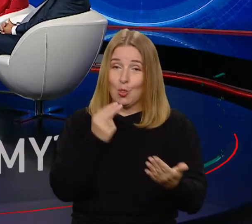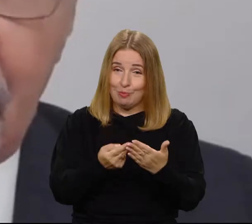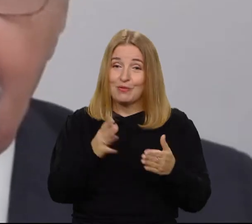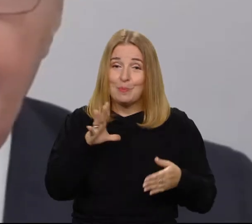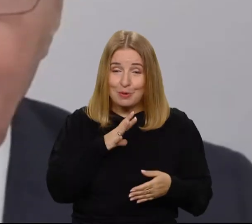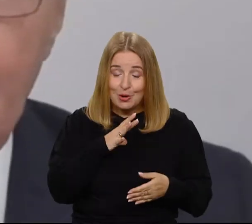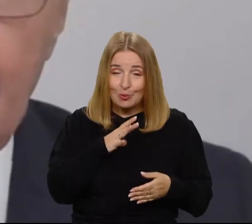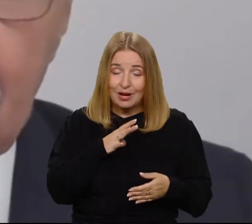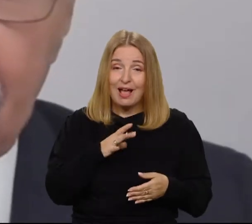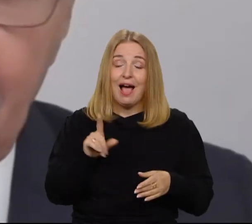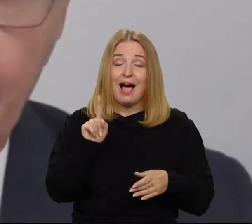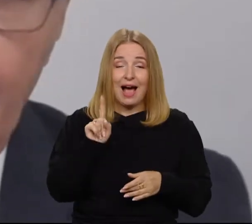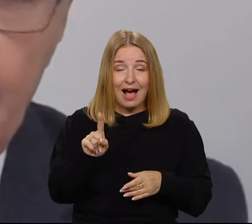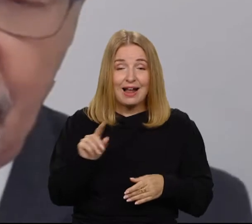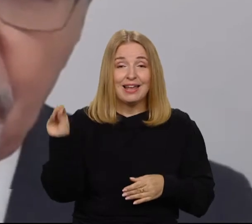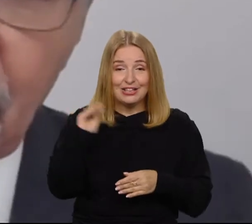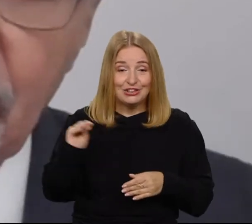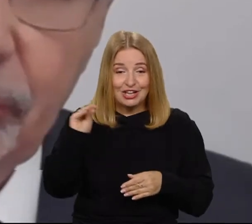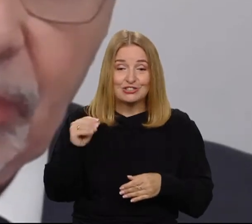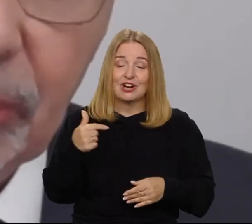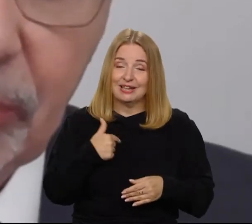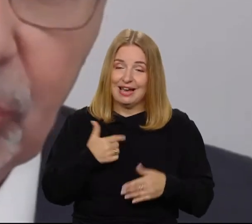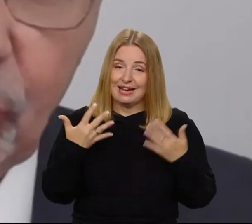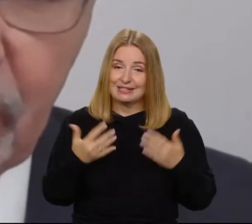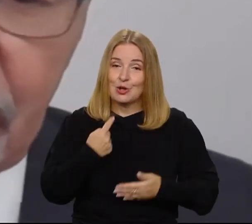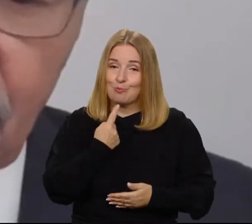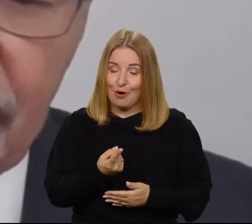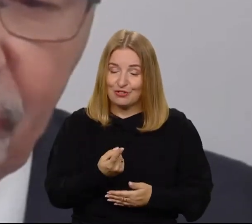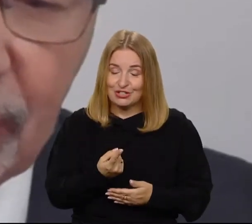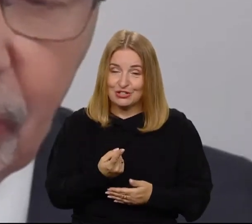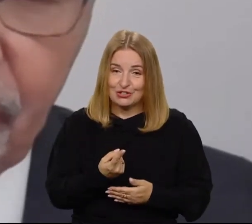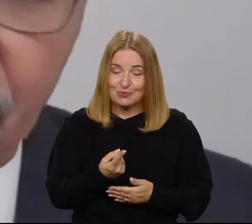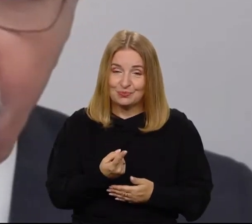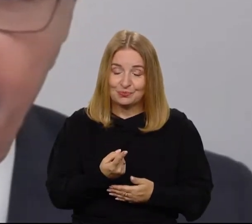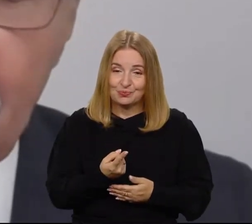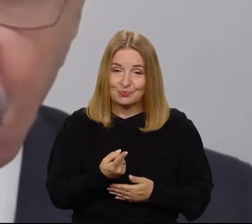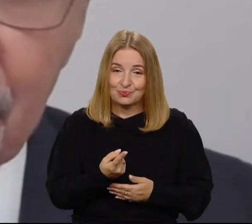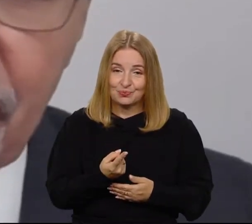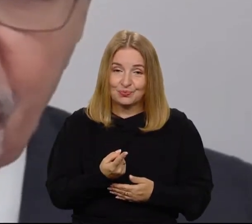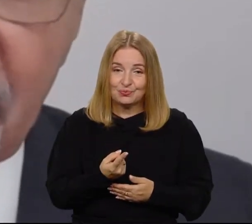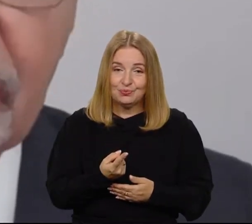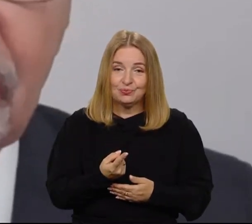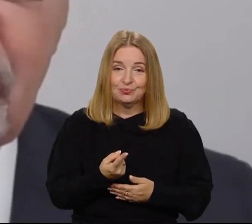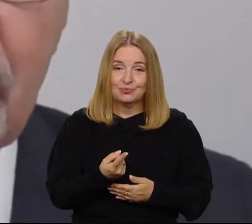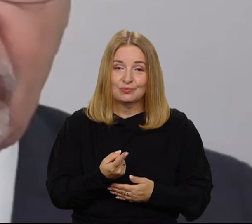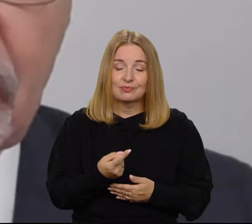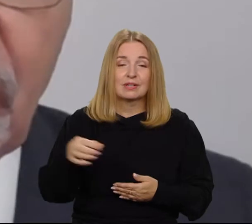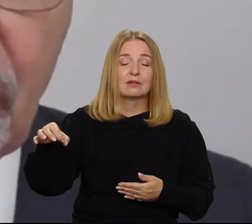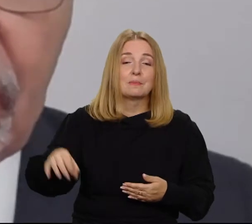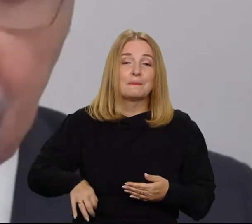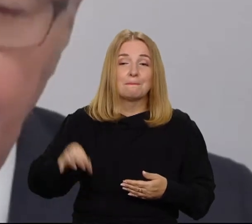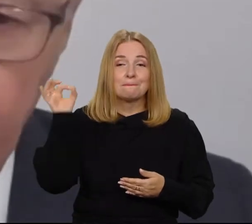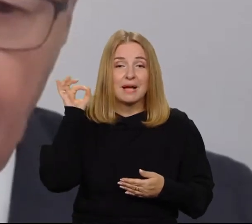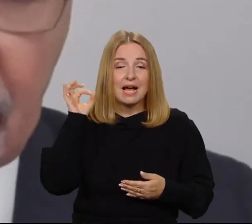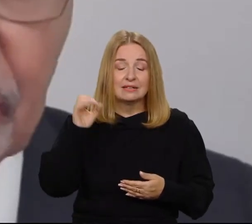odpowiedzi. Natomiast ja jeszcze zanim do tego wątku przejdę, chciałbym nawiązać do wypowiedzi Pani Profesor. To dlatego, że myślę, że